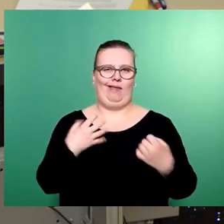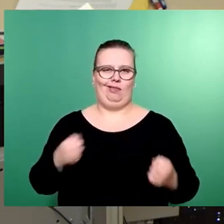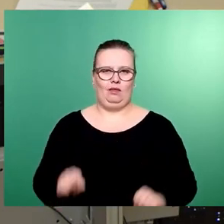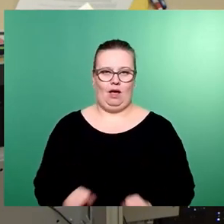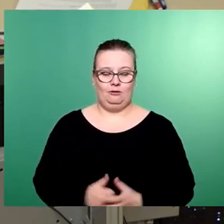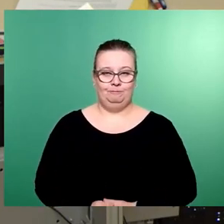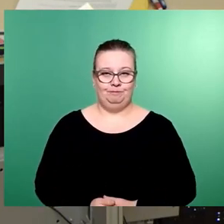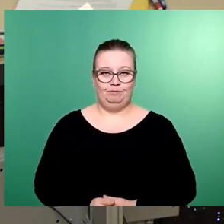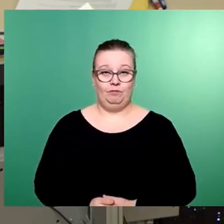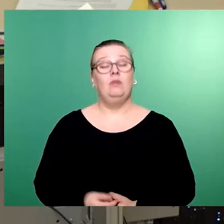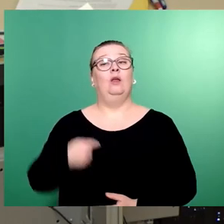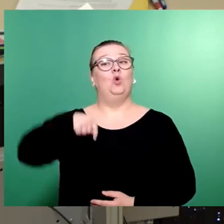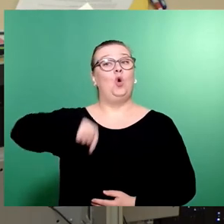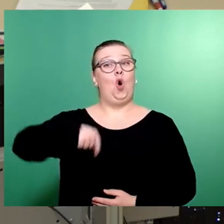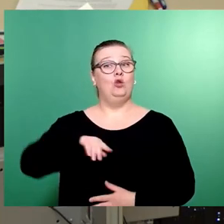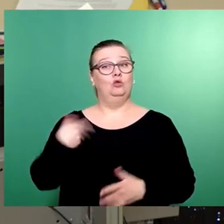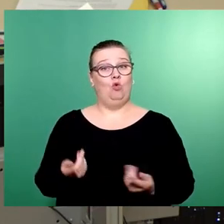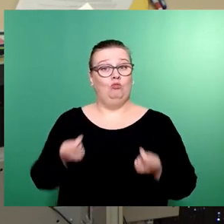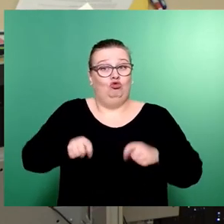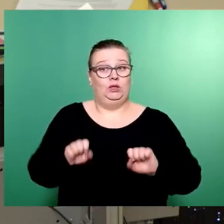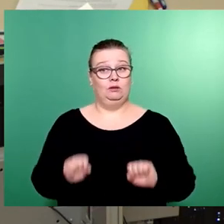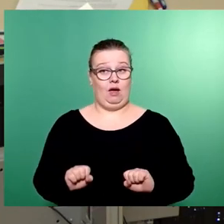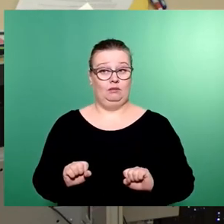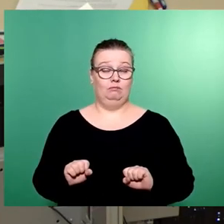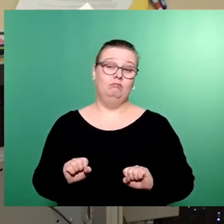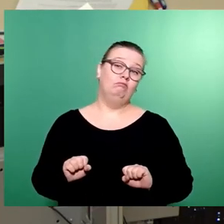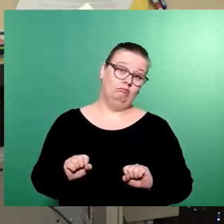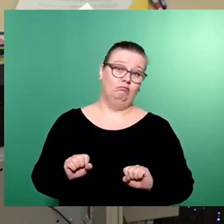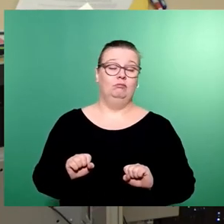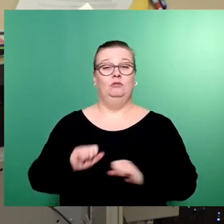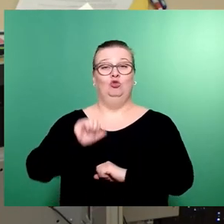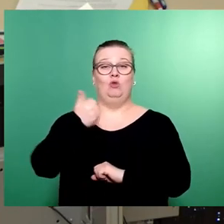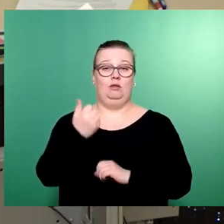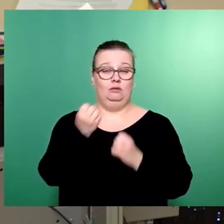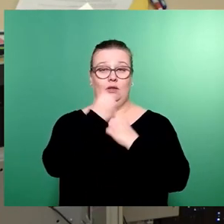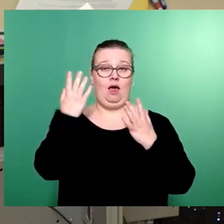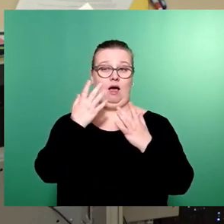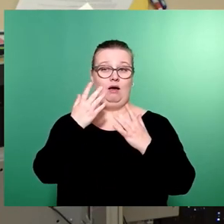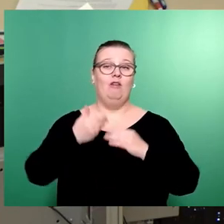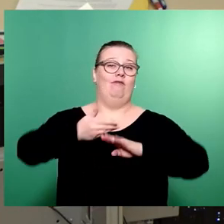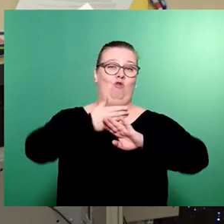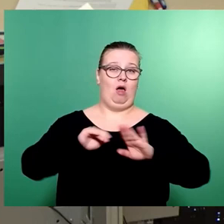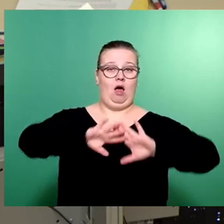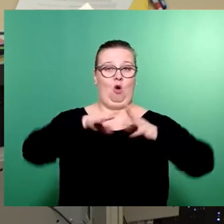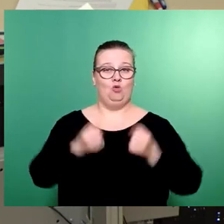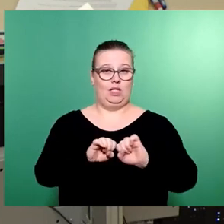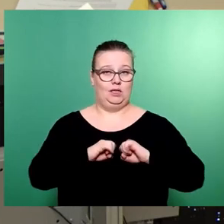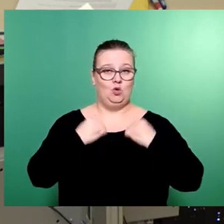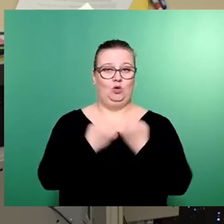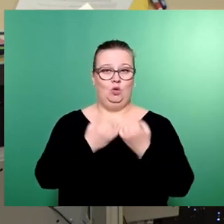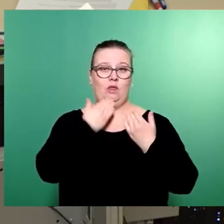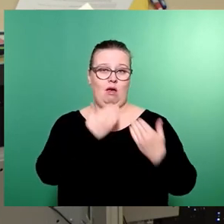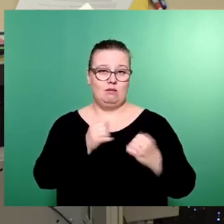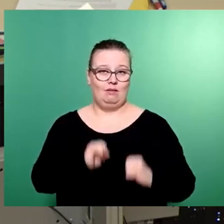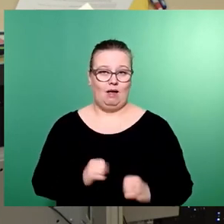Dass wir das heute so beschließen können, ist natürlich zuallererst einer hervorragenden Haushaltlage zu verdanken.